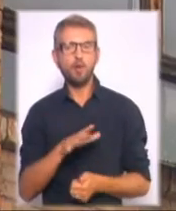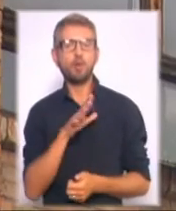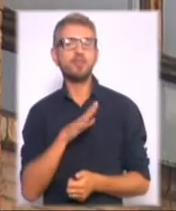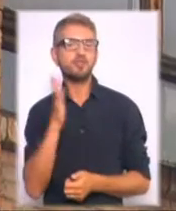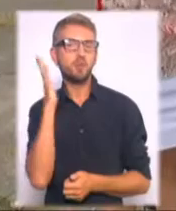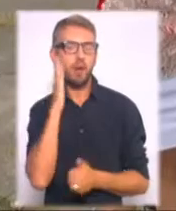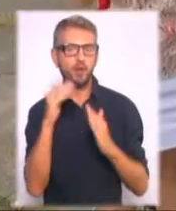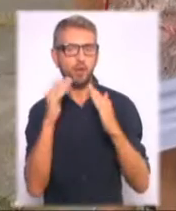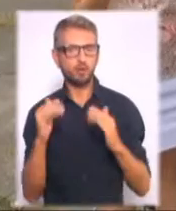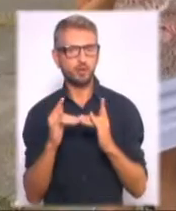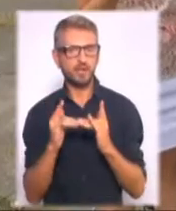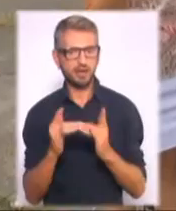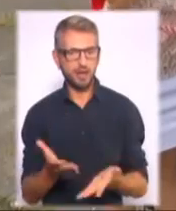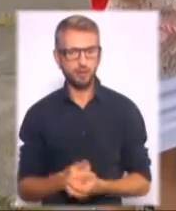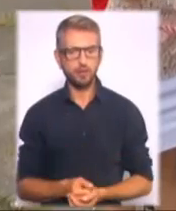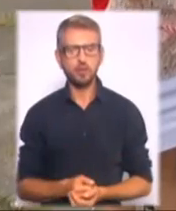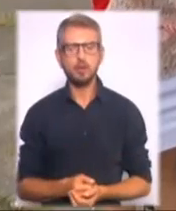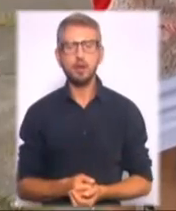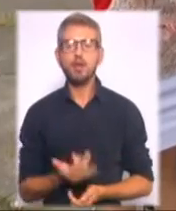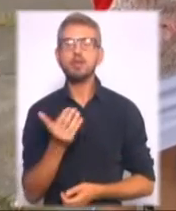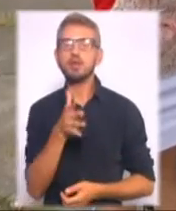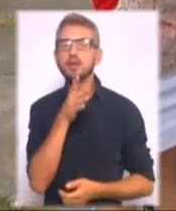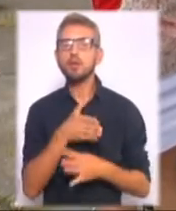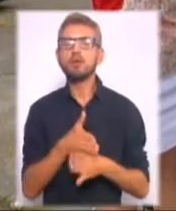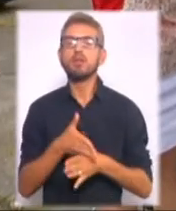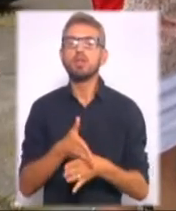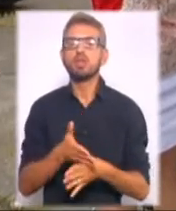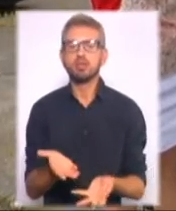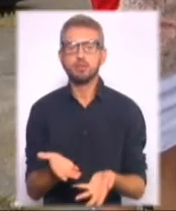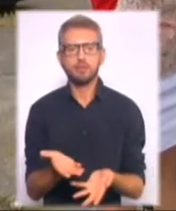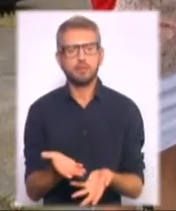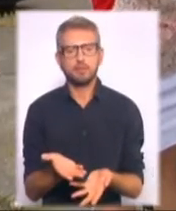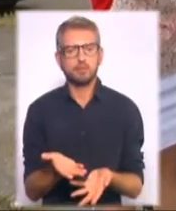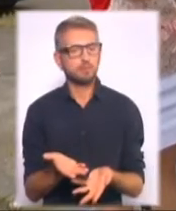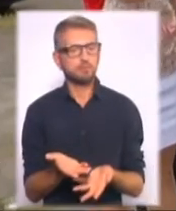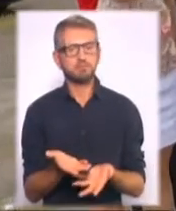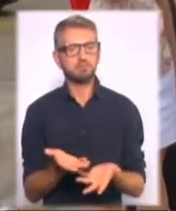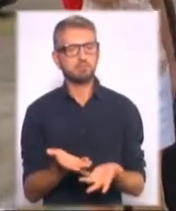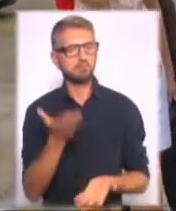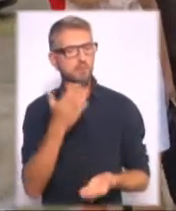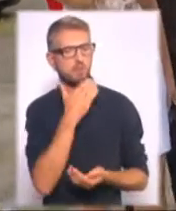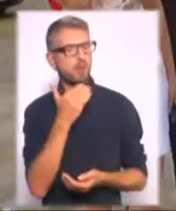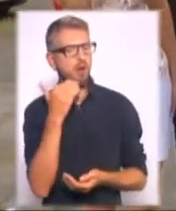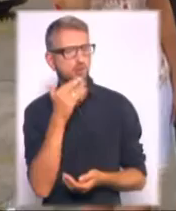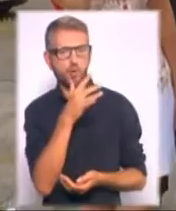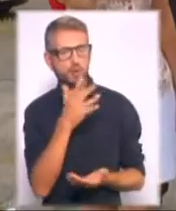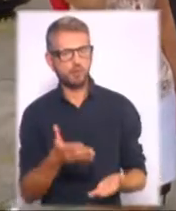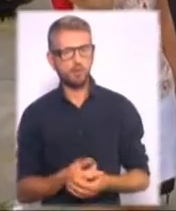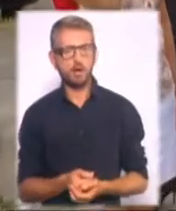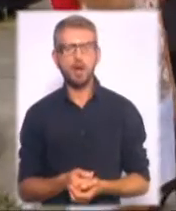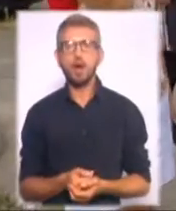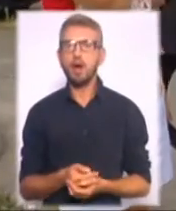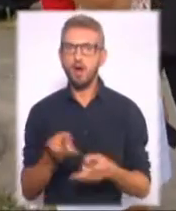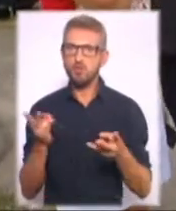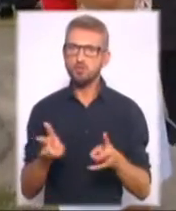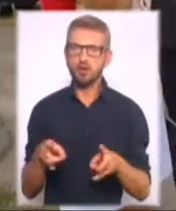неохайну споруду. Це нікому не потрібно. Скільки років воно вже стоїть? Ой, мені багатенько років воно вікторівна. А яка тут потреба